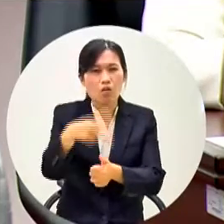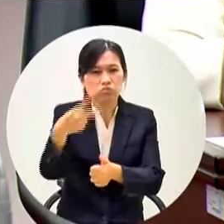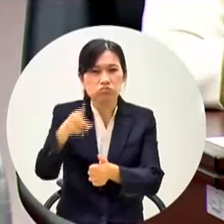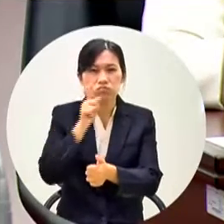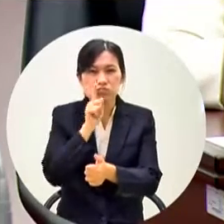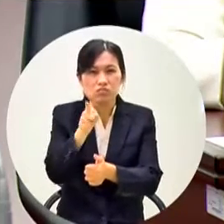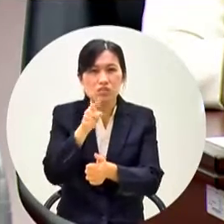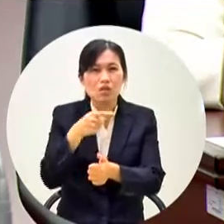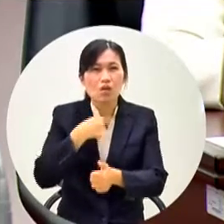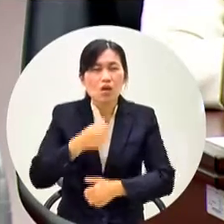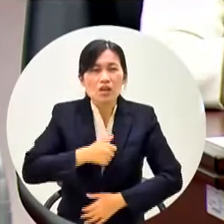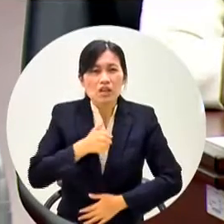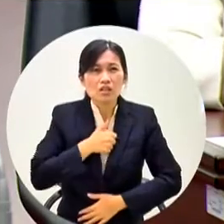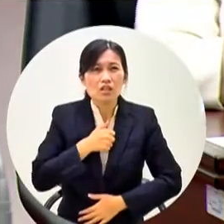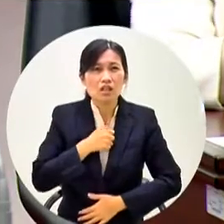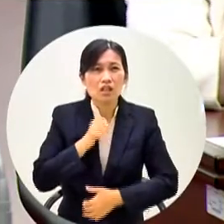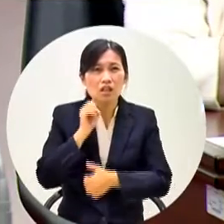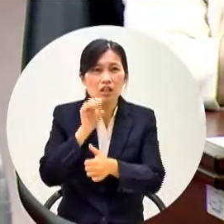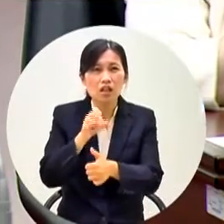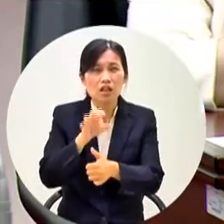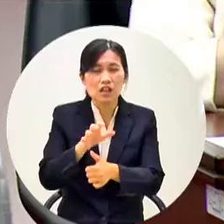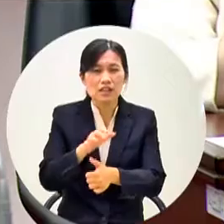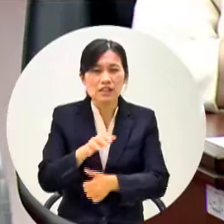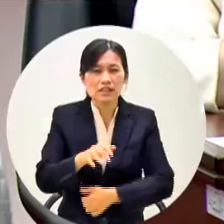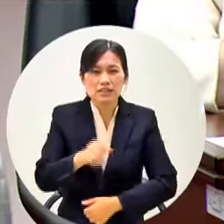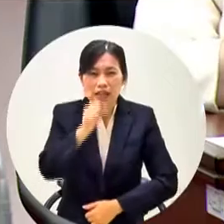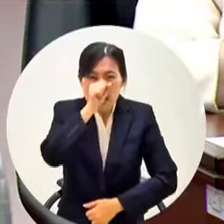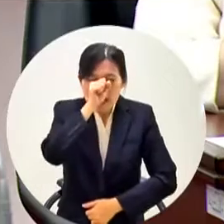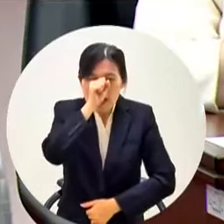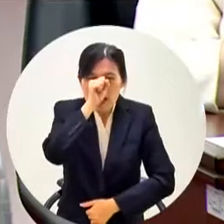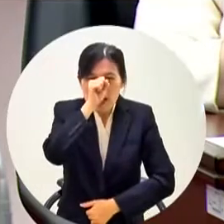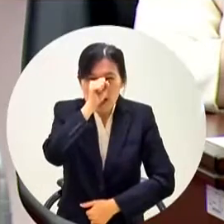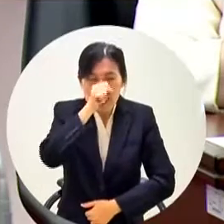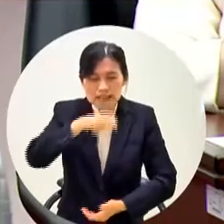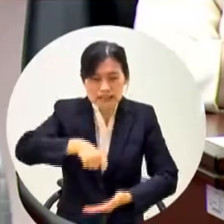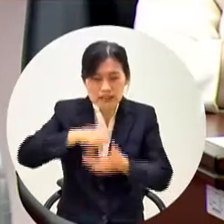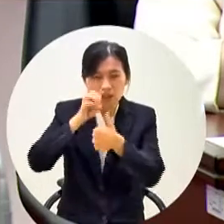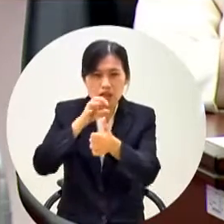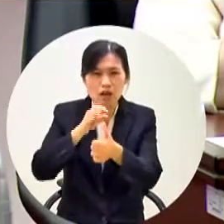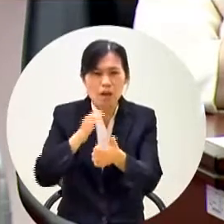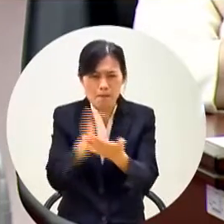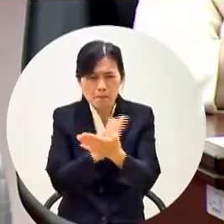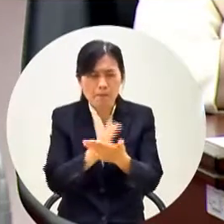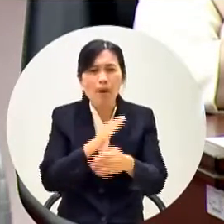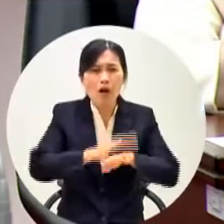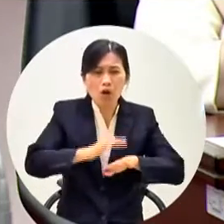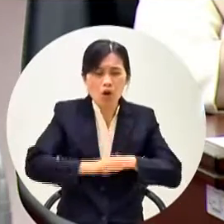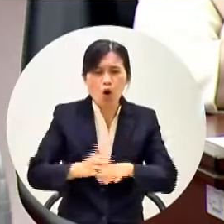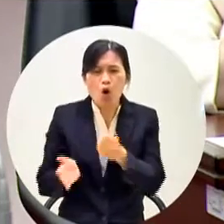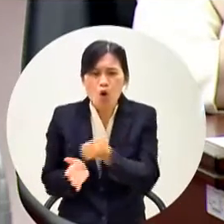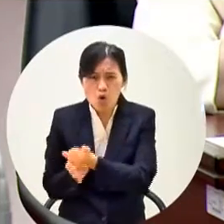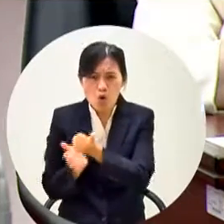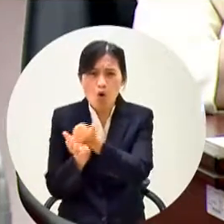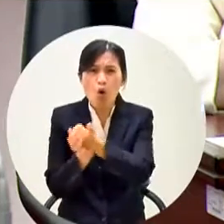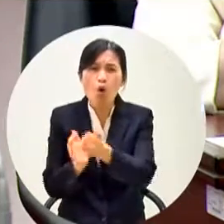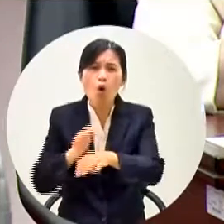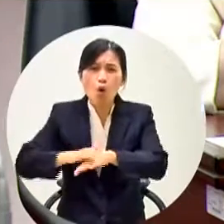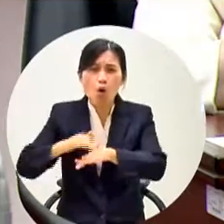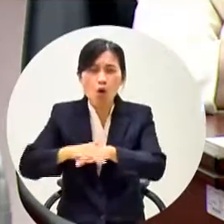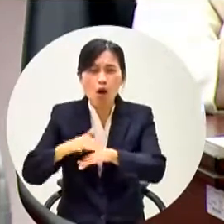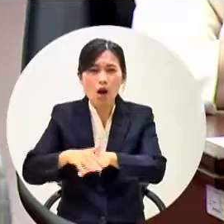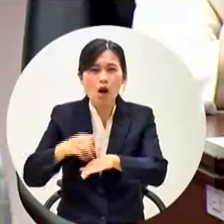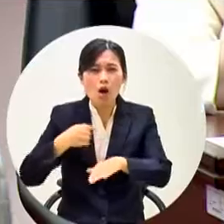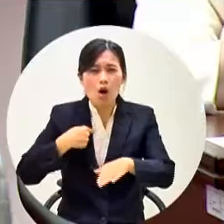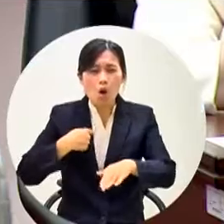我真的是要給你們給你們一個良性的建議該批判我就批判該鼓勵我就鼓勵我都敢在